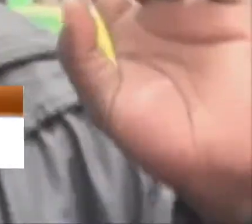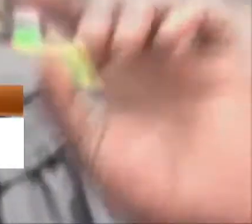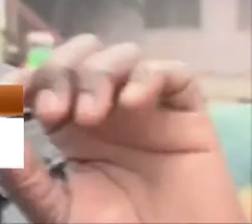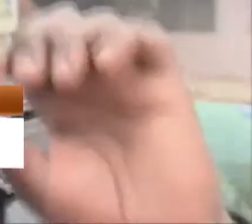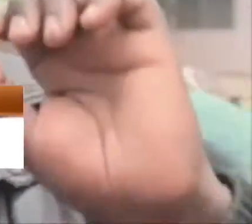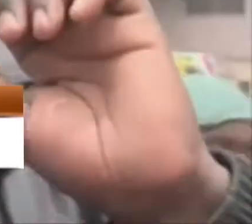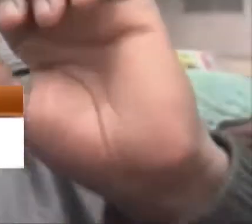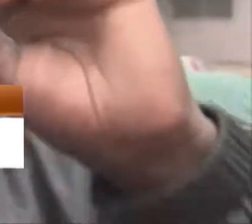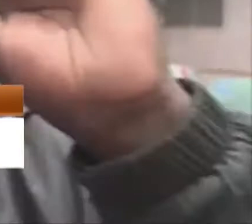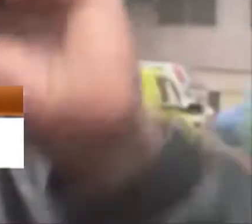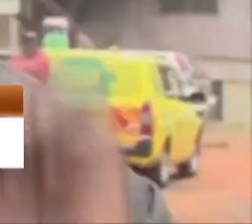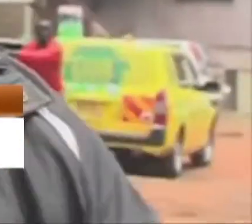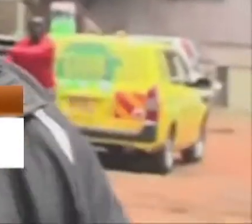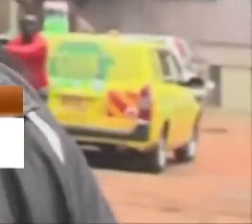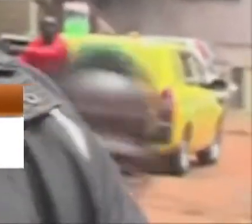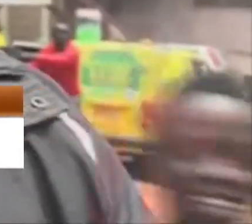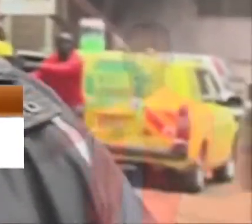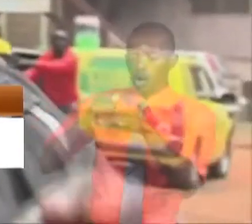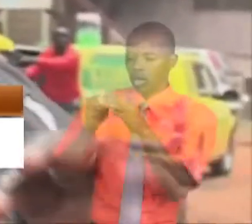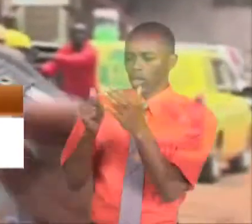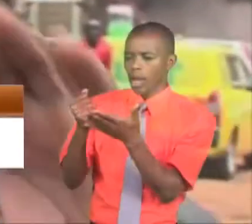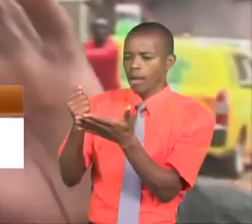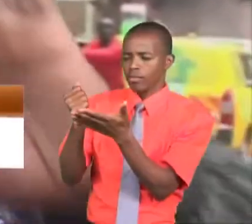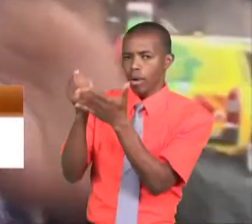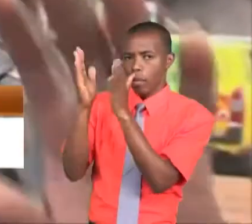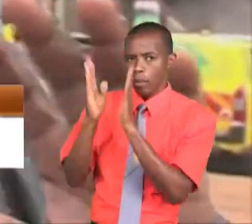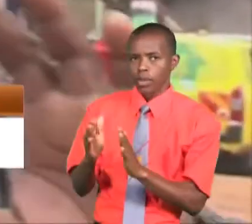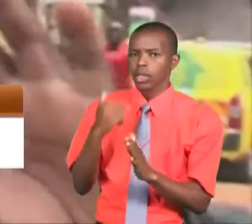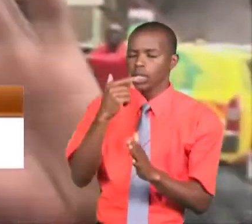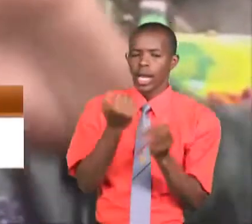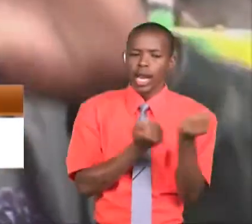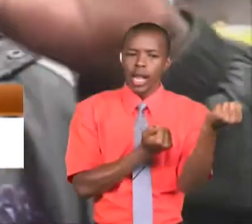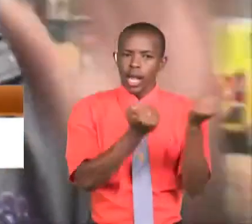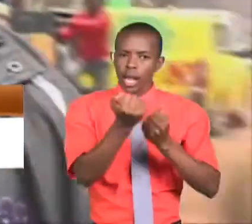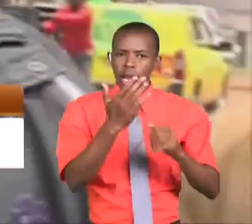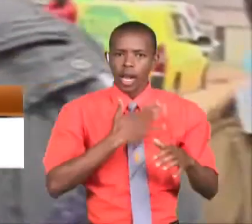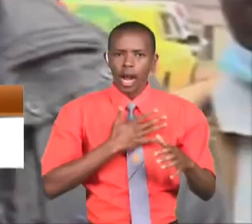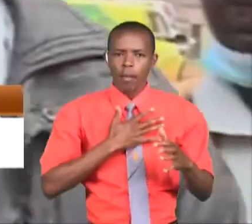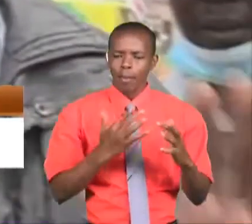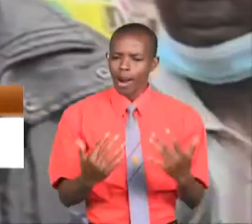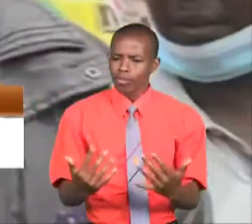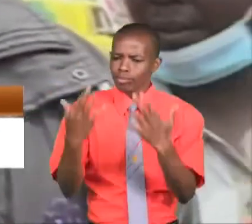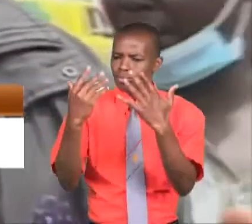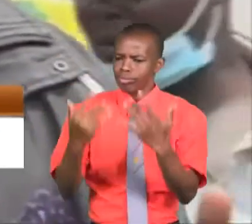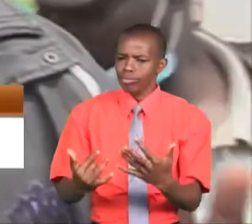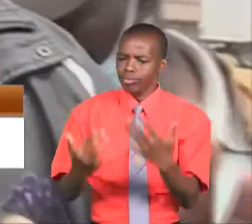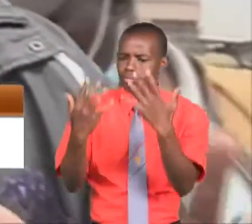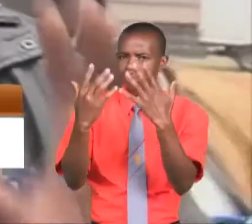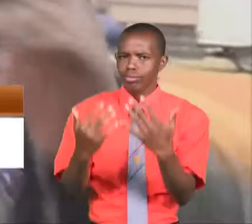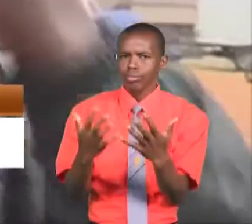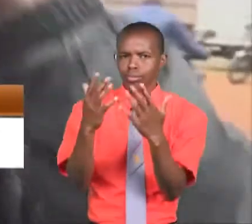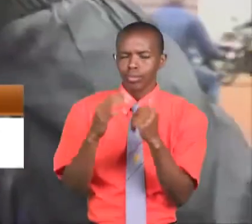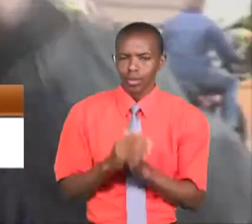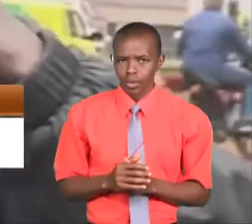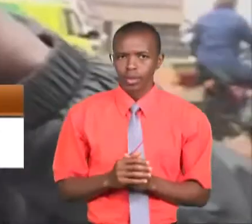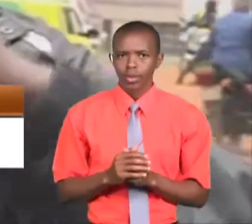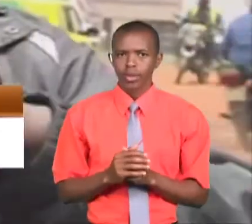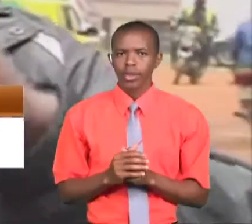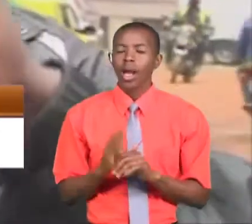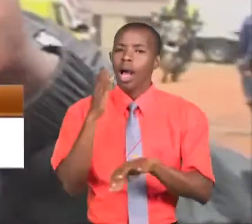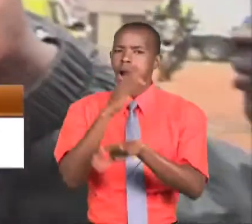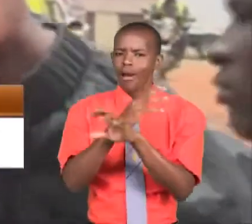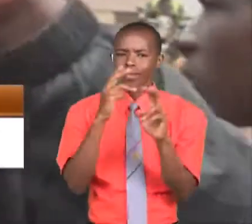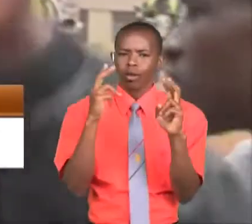I was called by a well-wisha. Maka niambia ma eka hila chomua na yimeisha. Nafta kukonsori ni